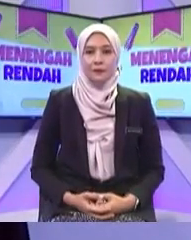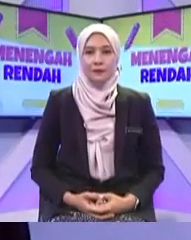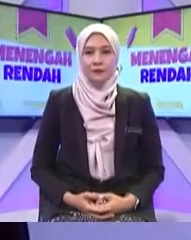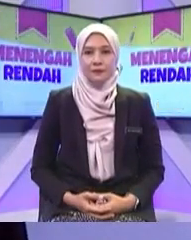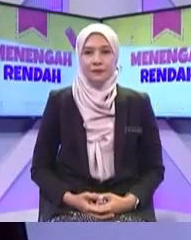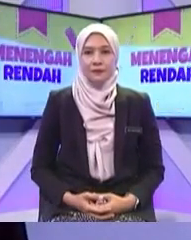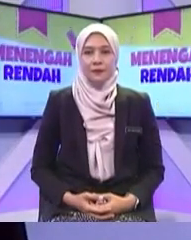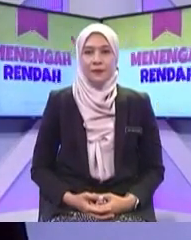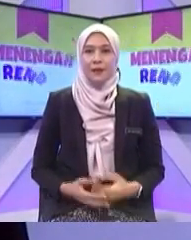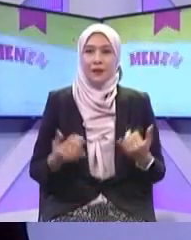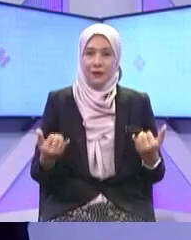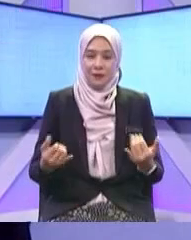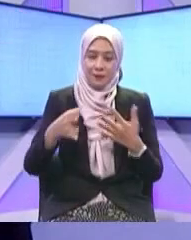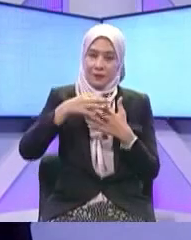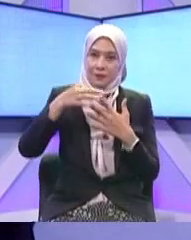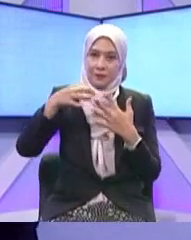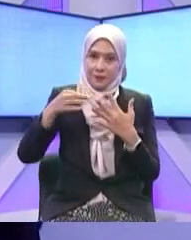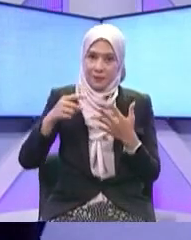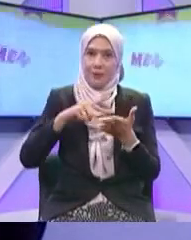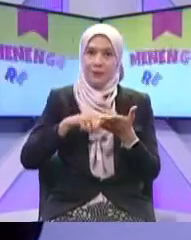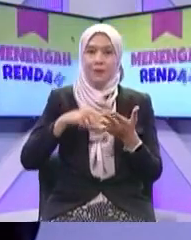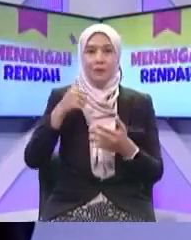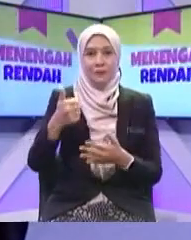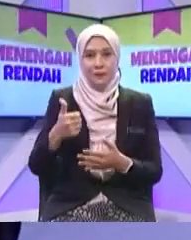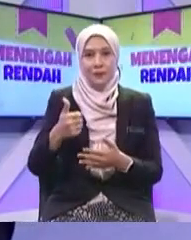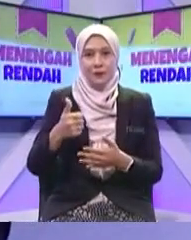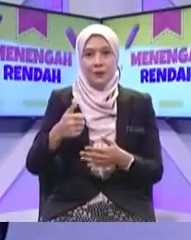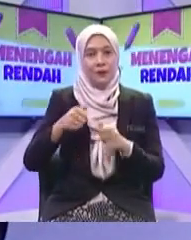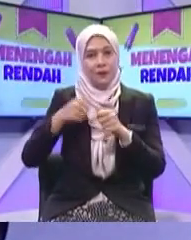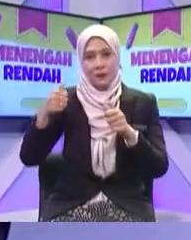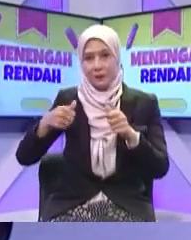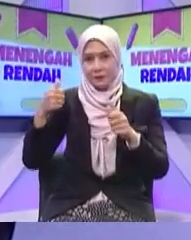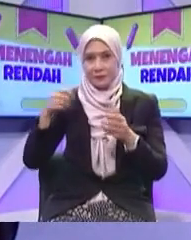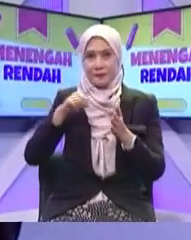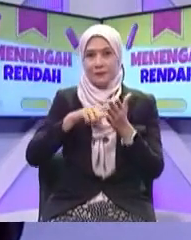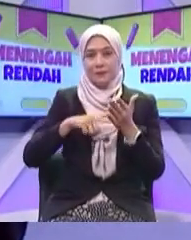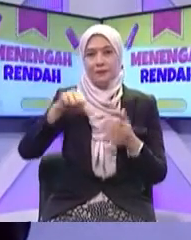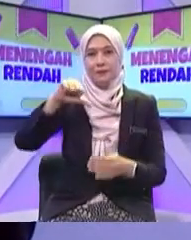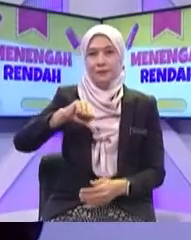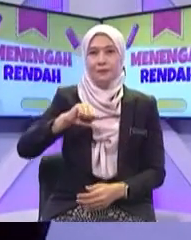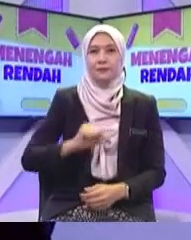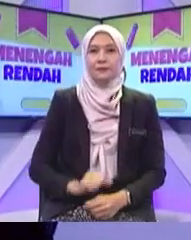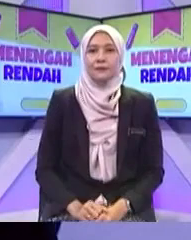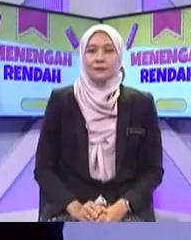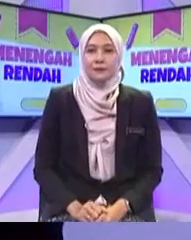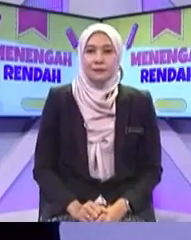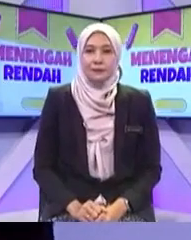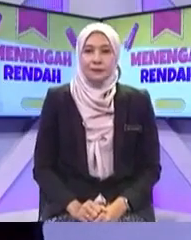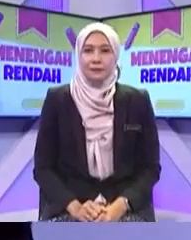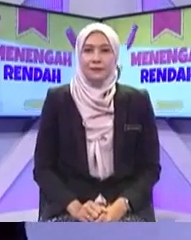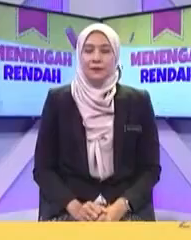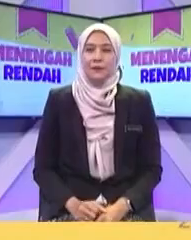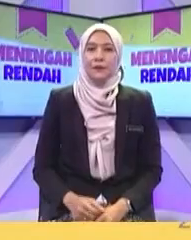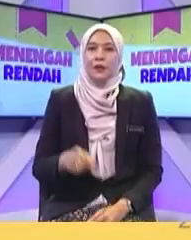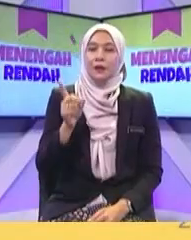Jadi Insan yang berguna Kepada masyarakat Okey Kita nak tanyalah Antara kesan Telekomunikasi berikut Manakah yang